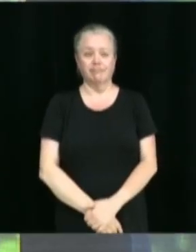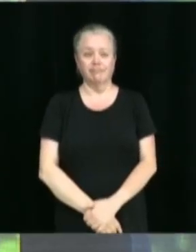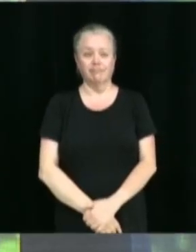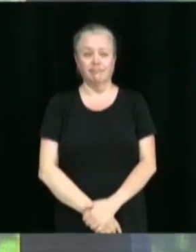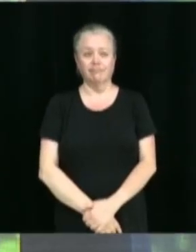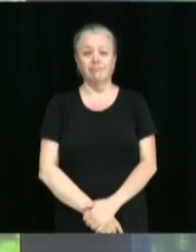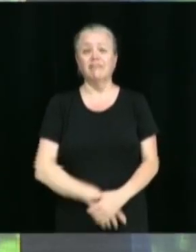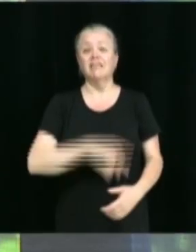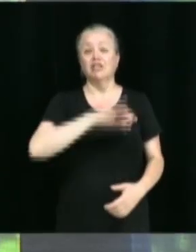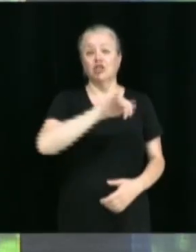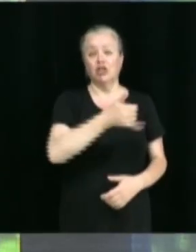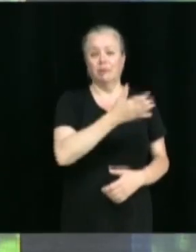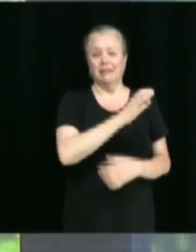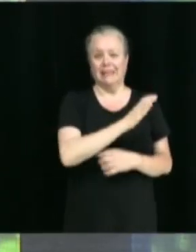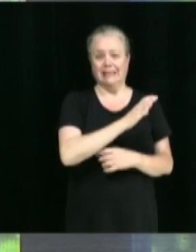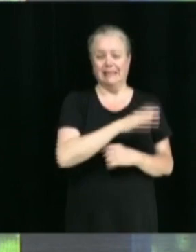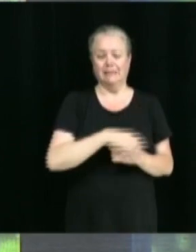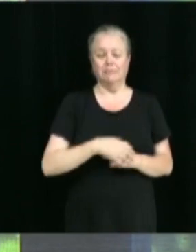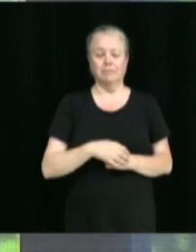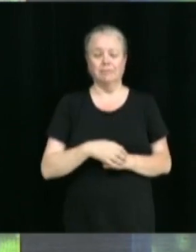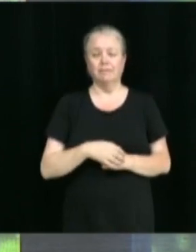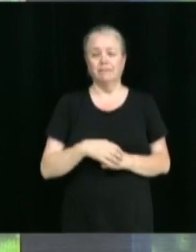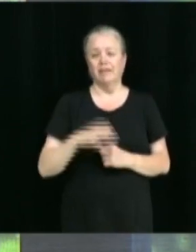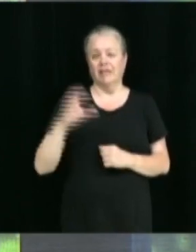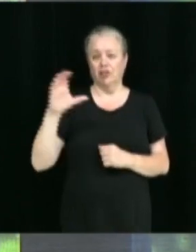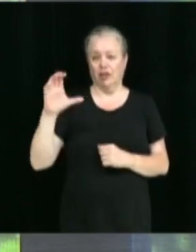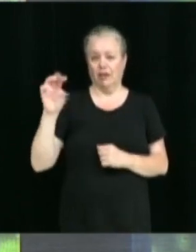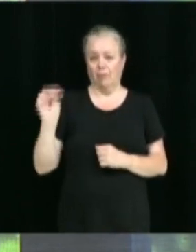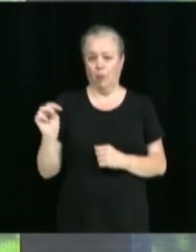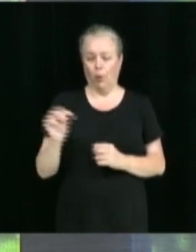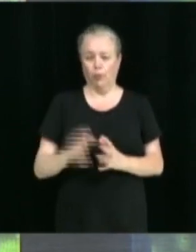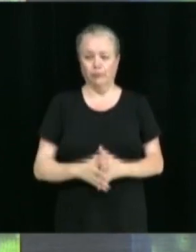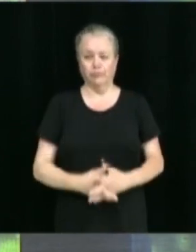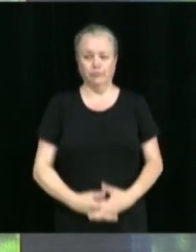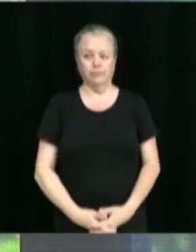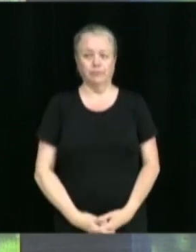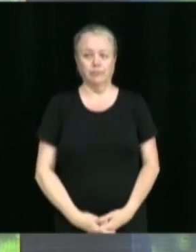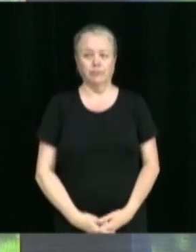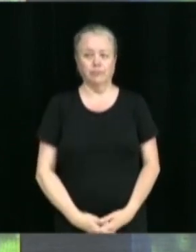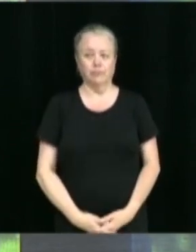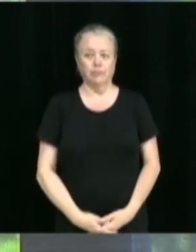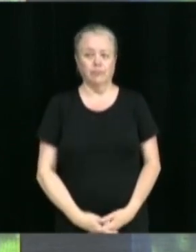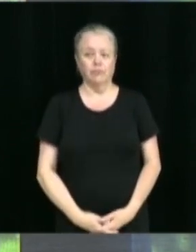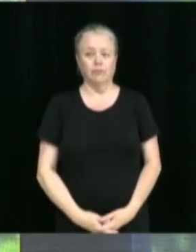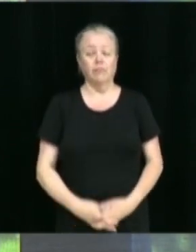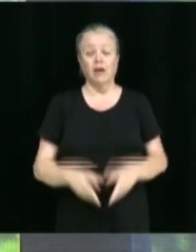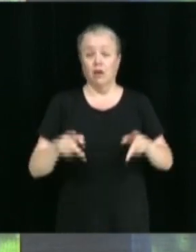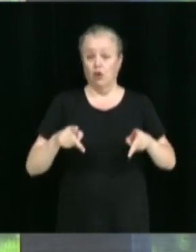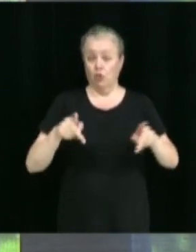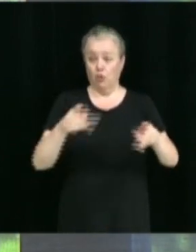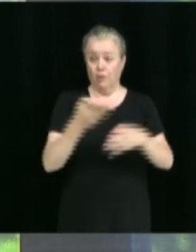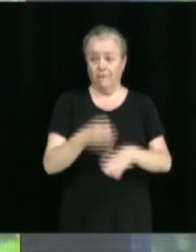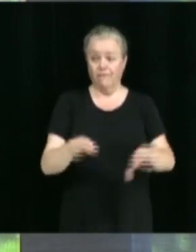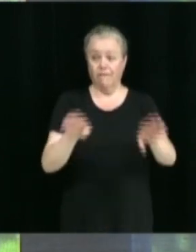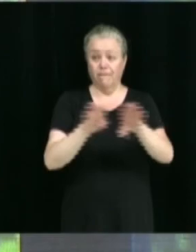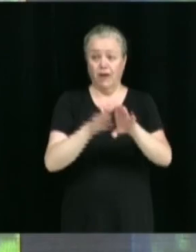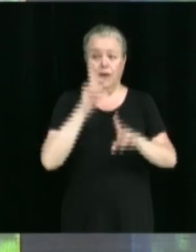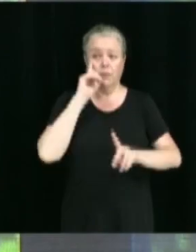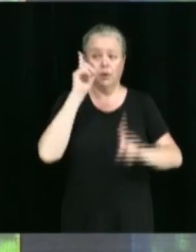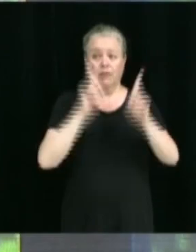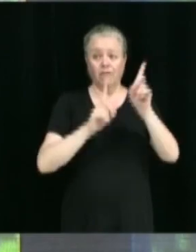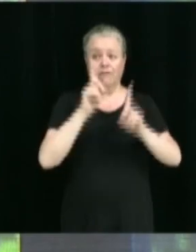James Casey, Chantal Moreau. Fermeture de rue en vue de la tenue d'une fête de voisins.